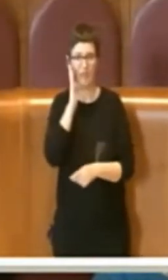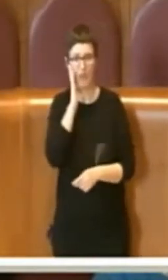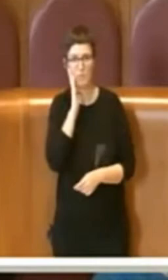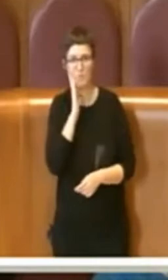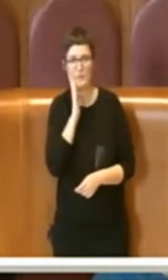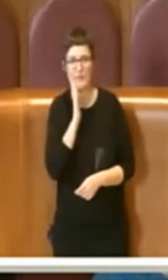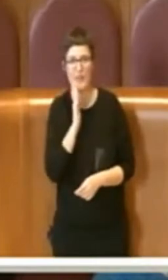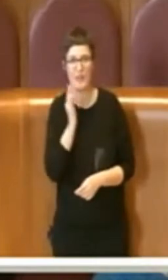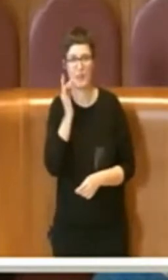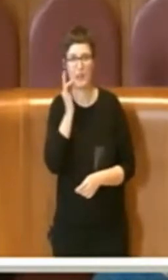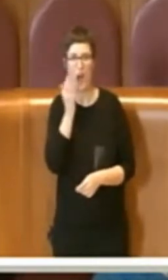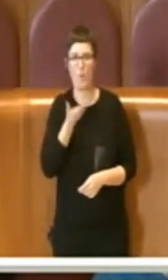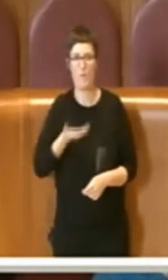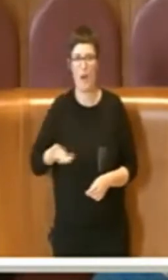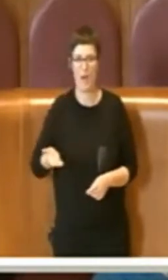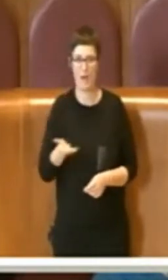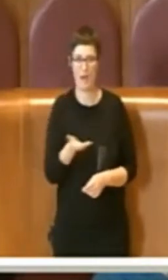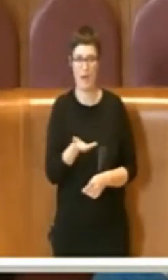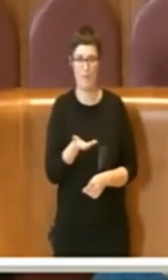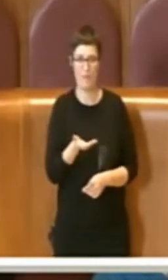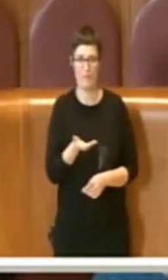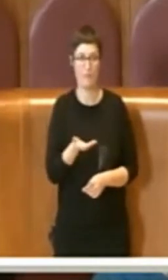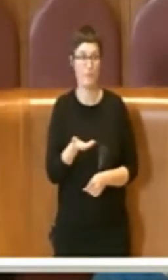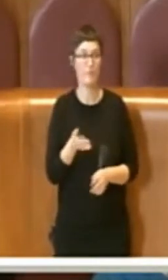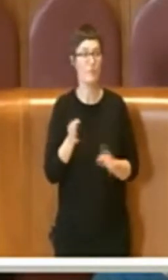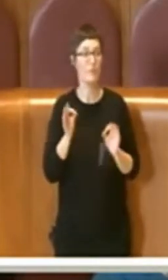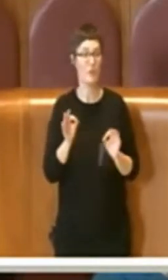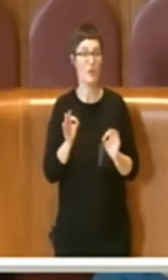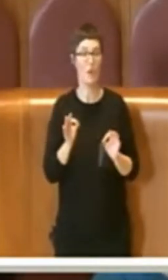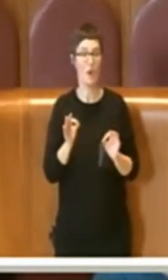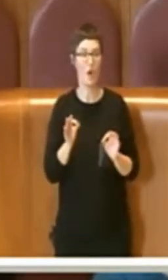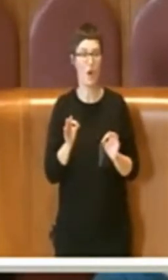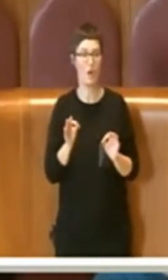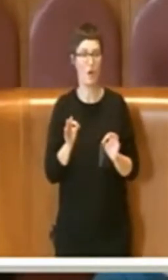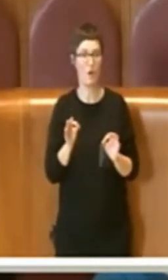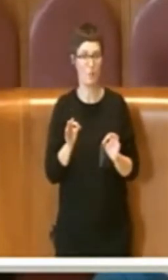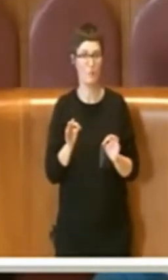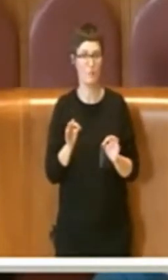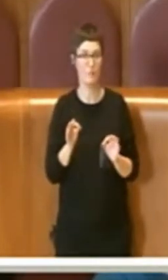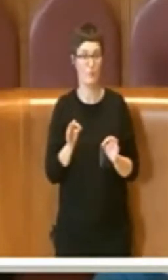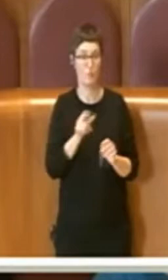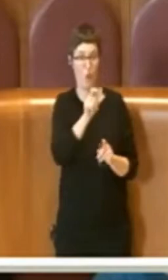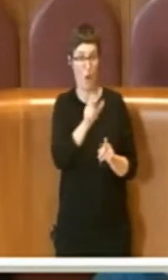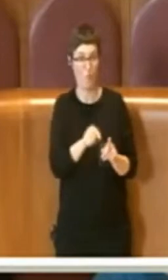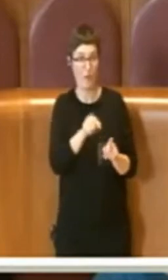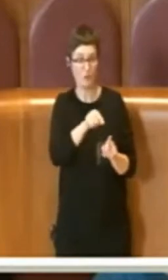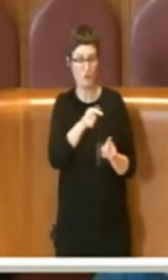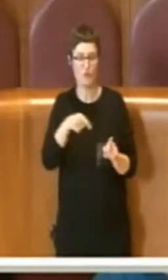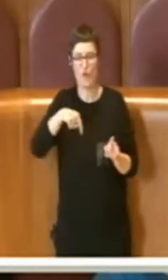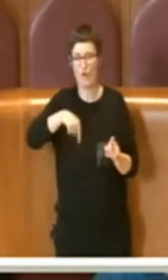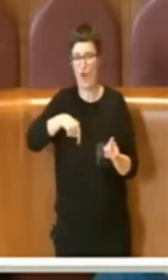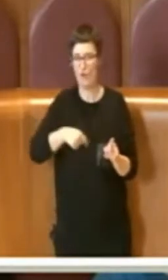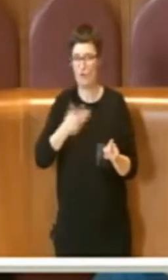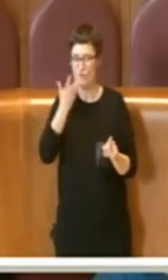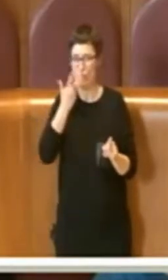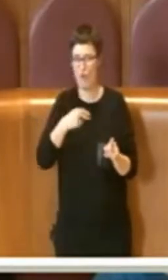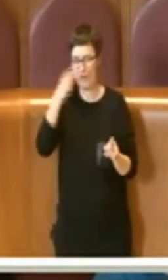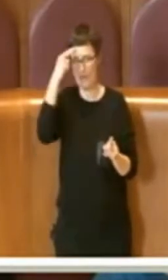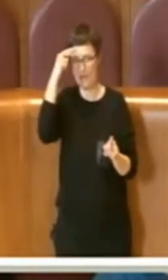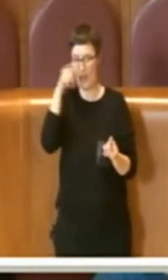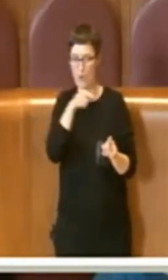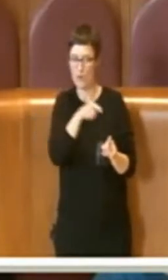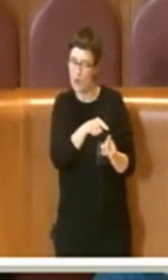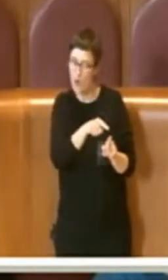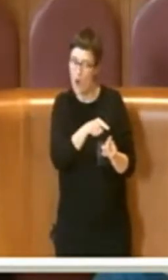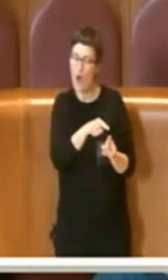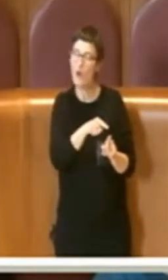specifico della persona che oggi si vuole ricordare, beh, la storia di questa